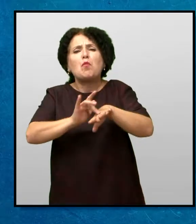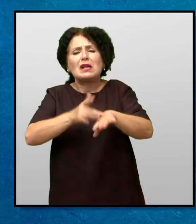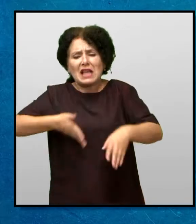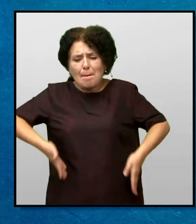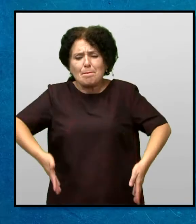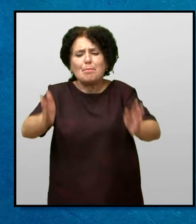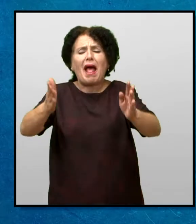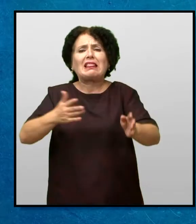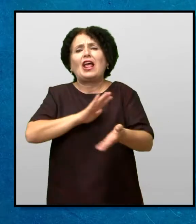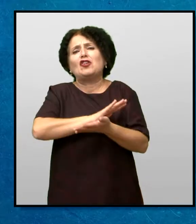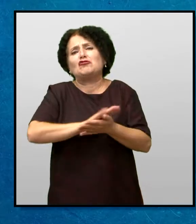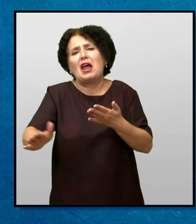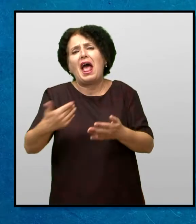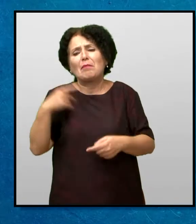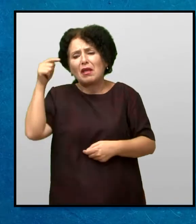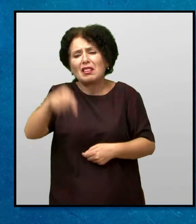Се е било за ништо